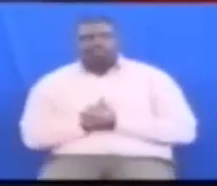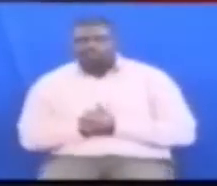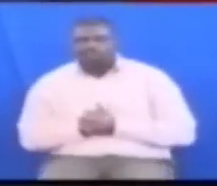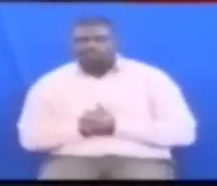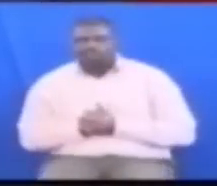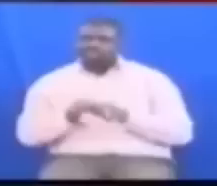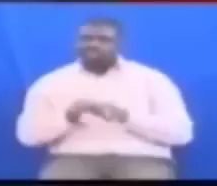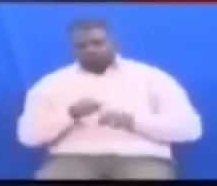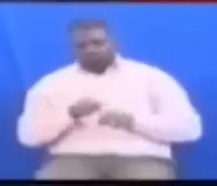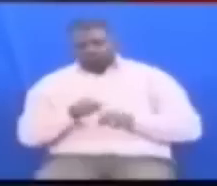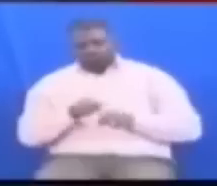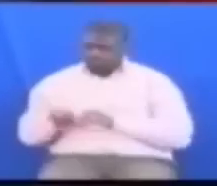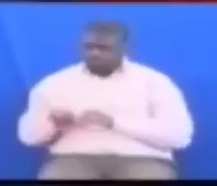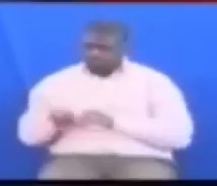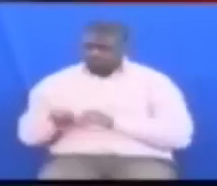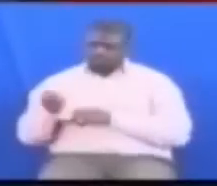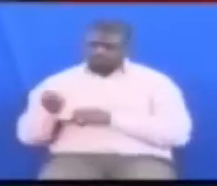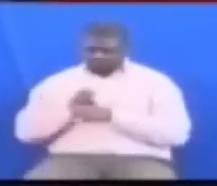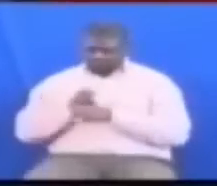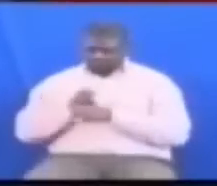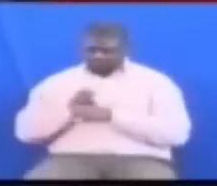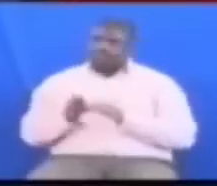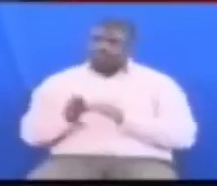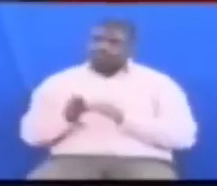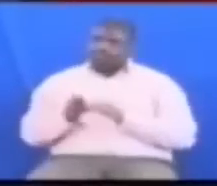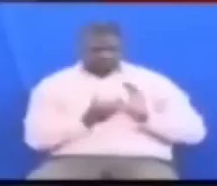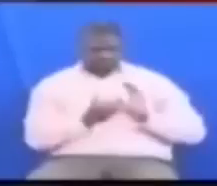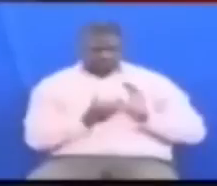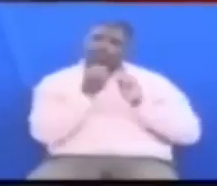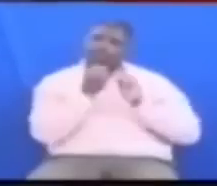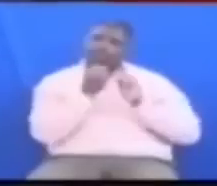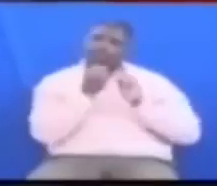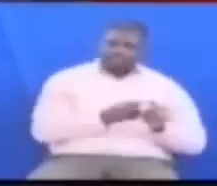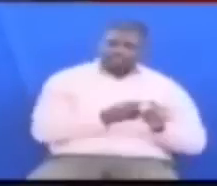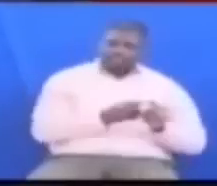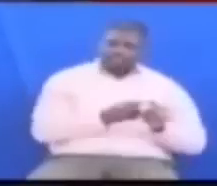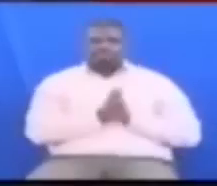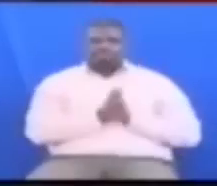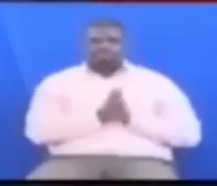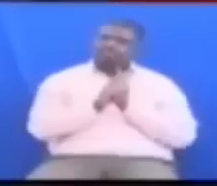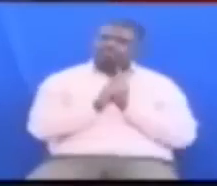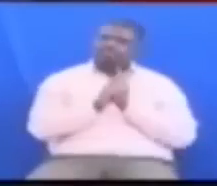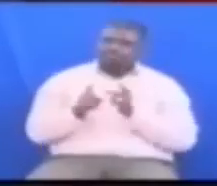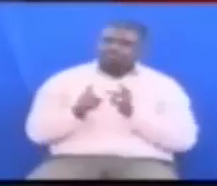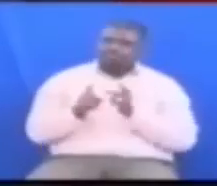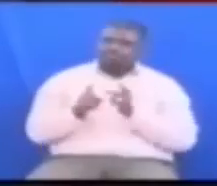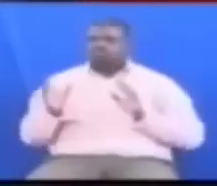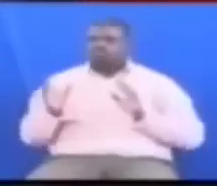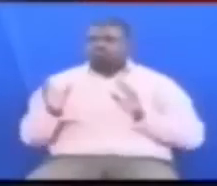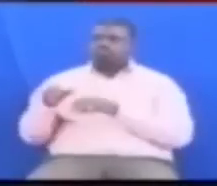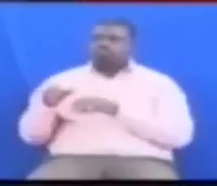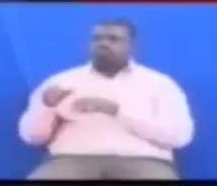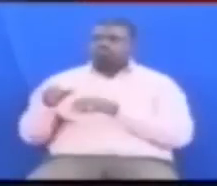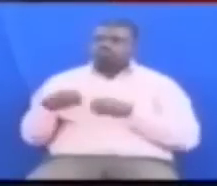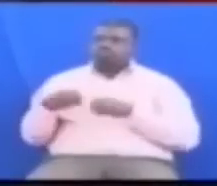Nilazima chaguzi hizi Tuzisimamie sawasawa Tufuate sheria Tufuate katiba namba inavosema Tumeo chaguzi heze kuwa